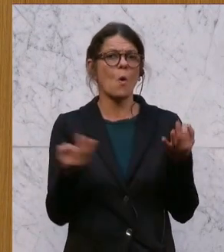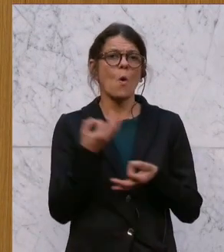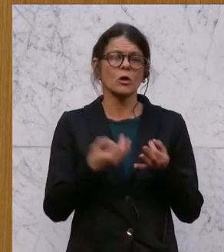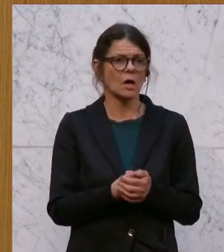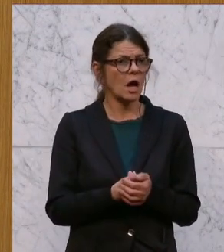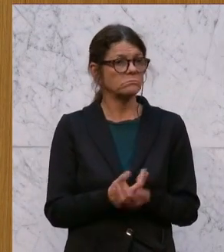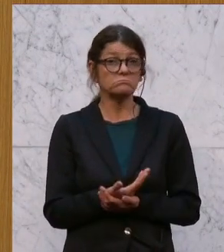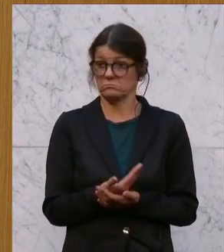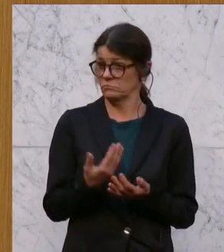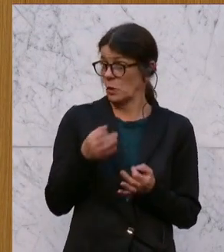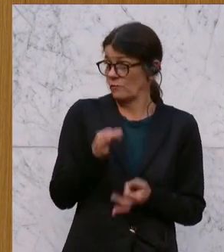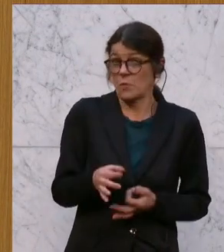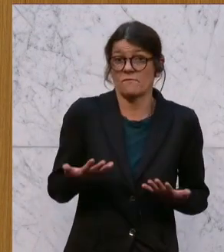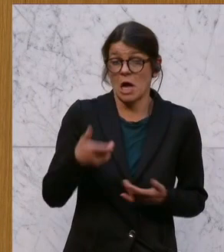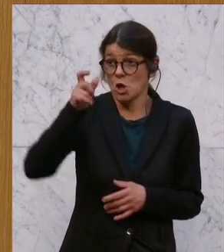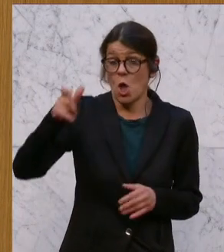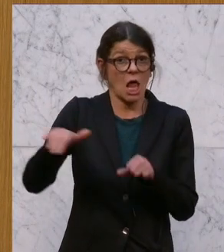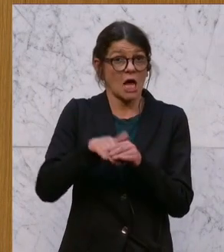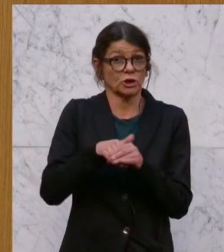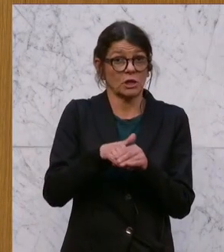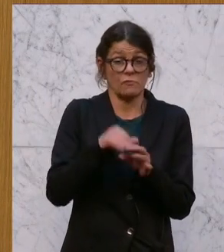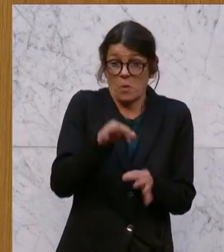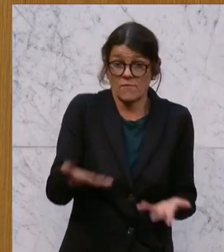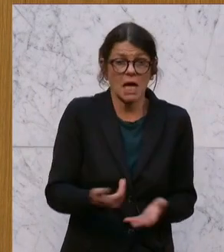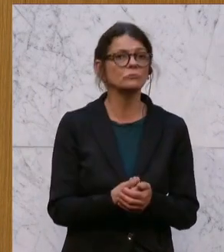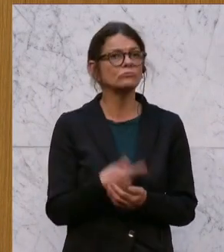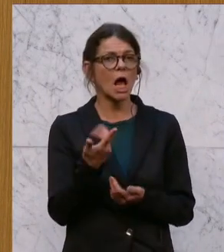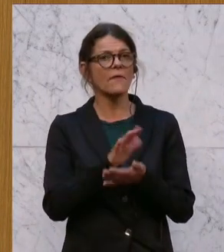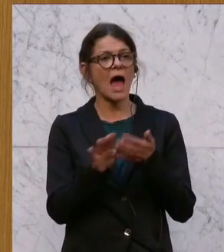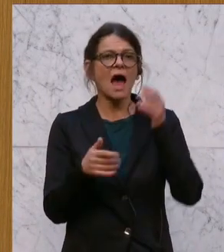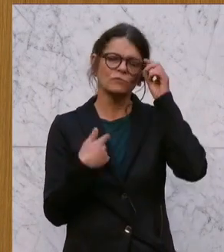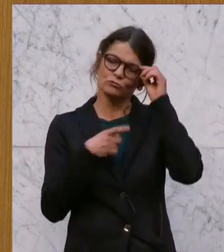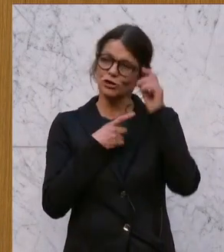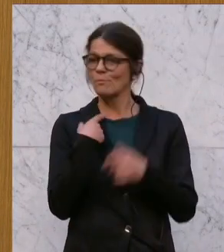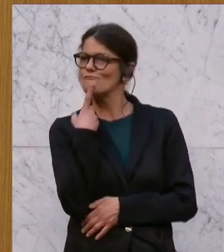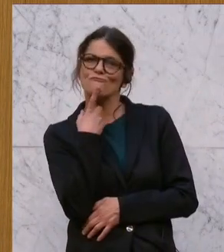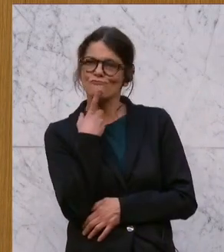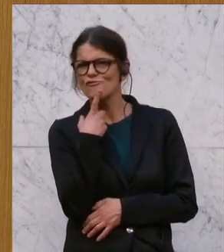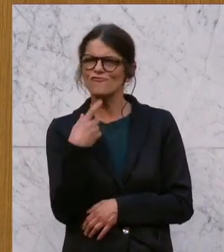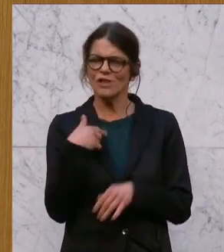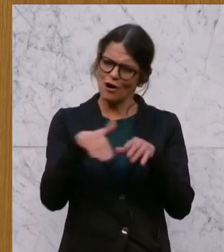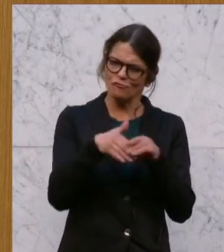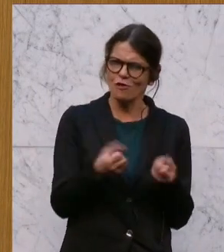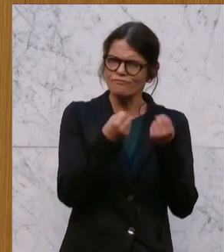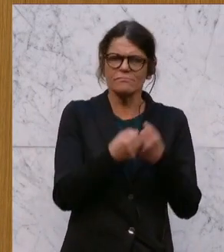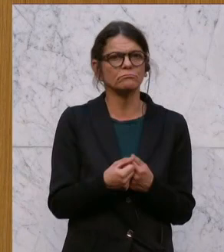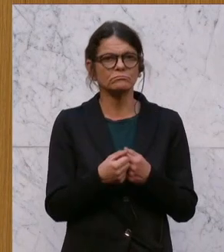wofür dort Leute angestellt werden sollten. Sondern da konnte man auch noch Gutdünken, Stellen schaffen,